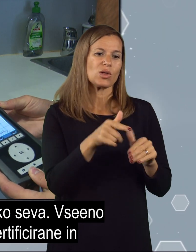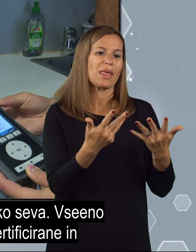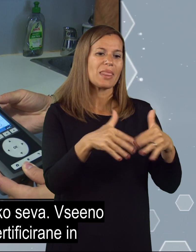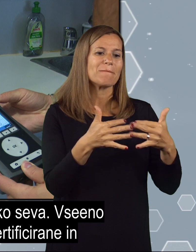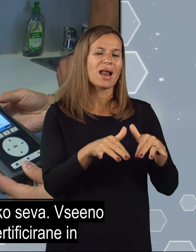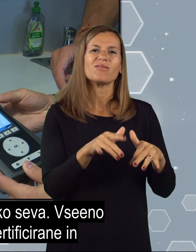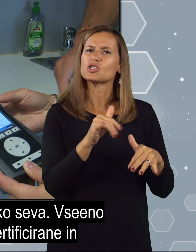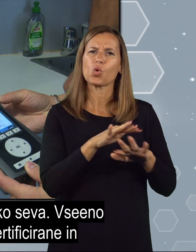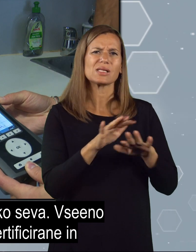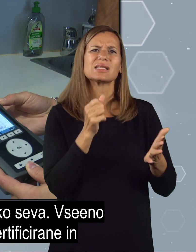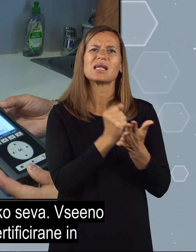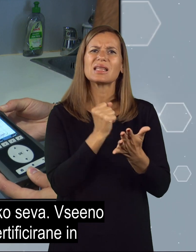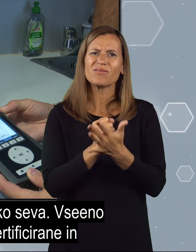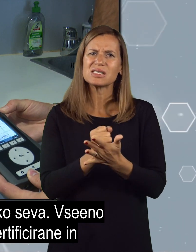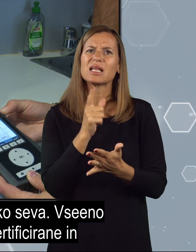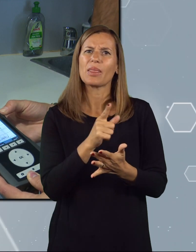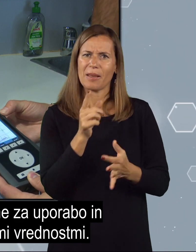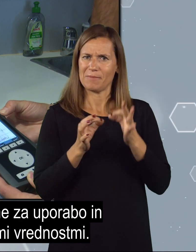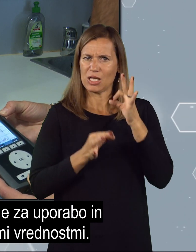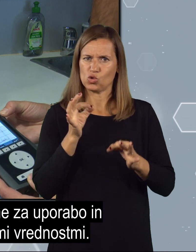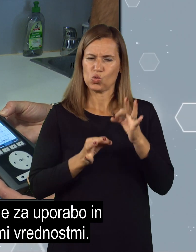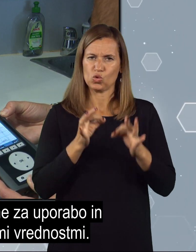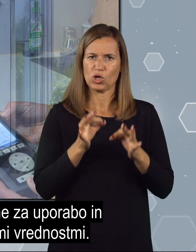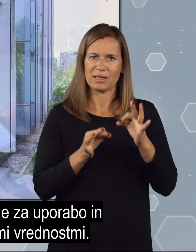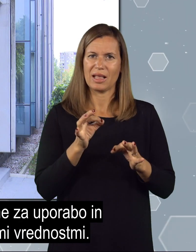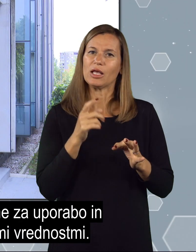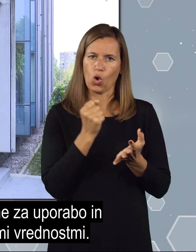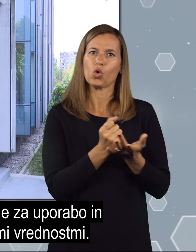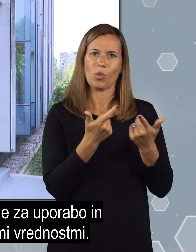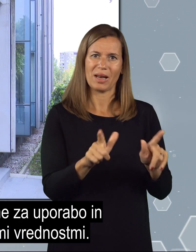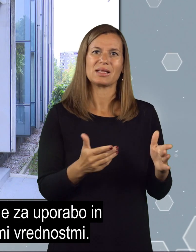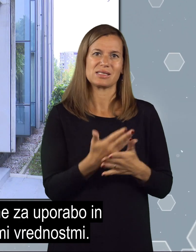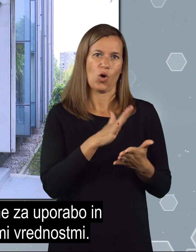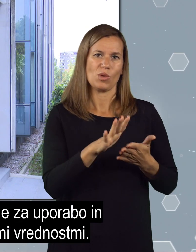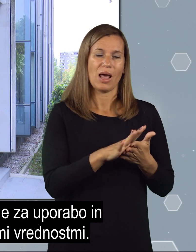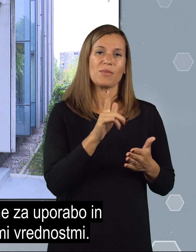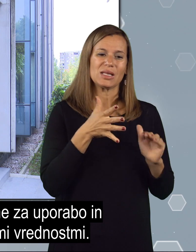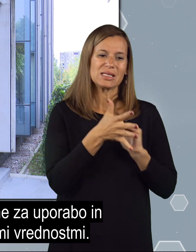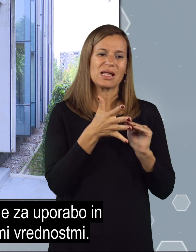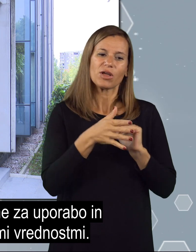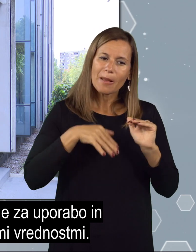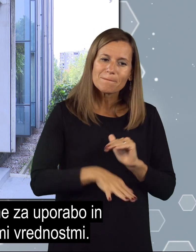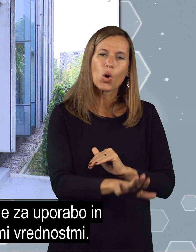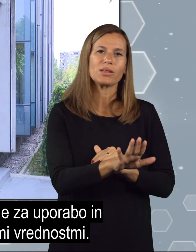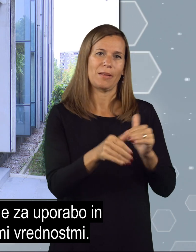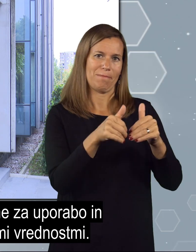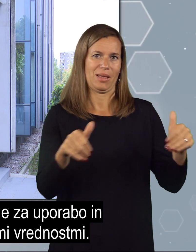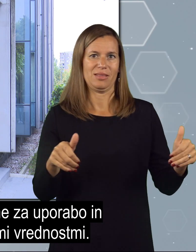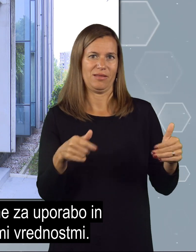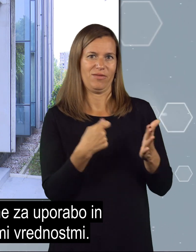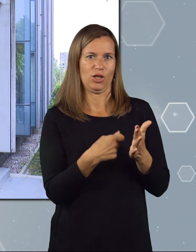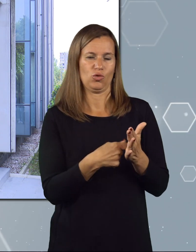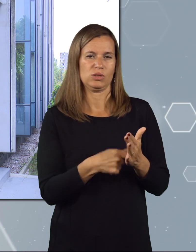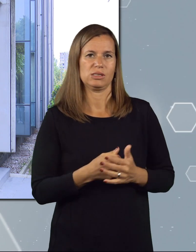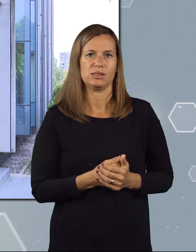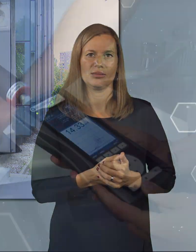so te naprave vse certificirane in preizkušene in odobrene za uporabo in sevajo pod menjimi vrednosti.